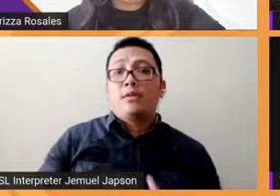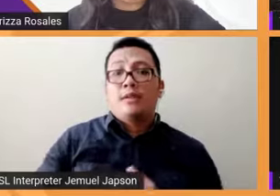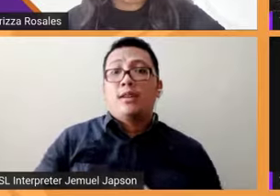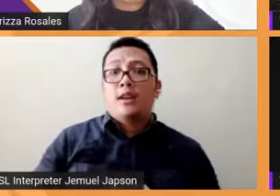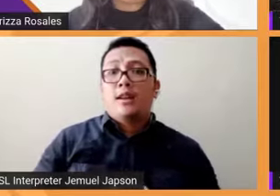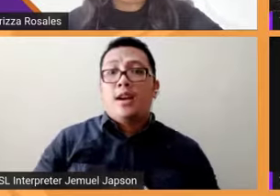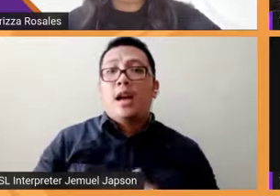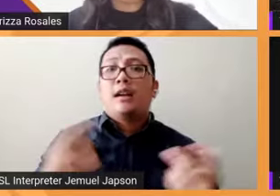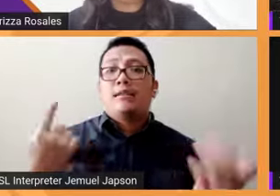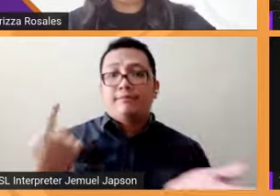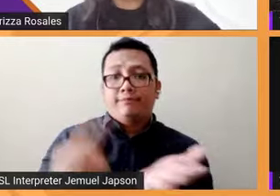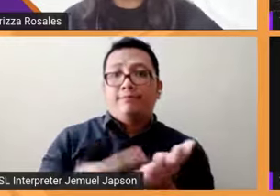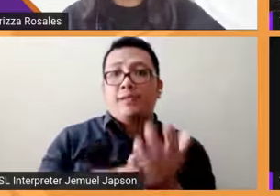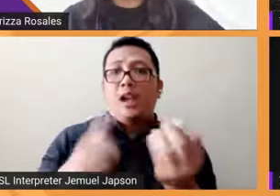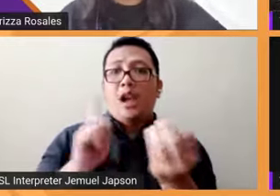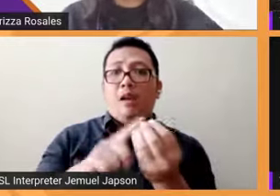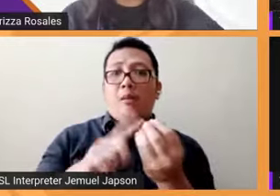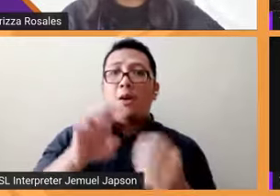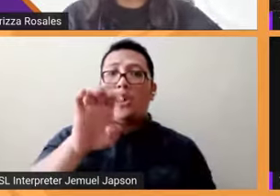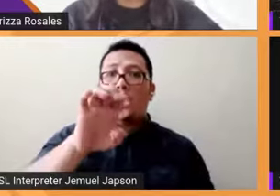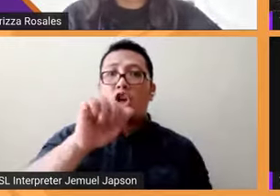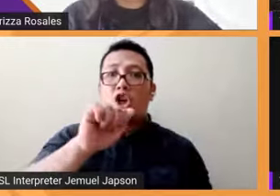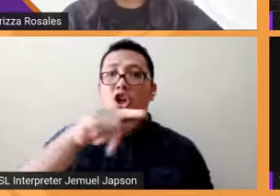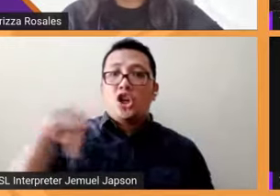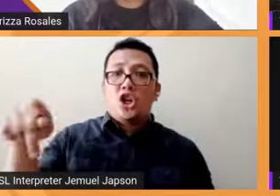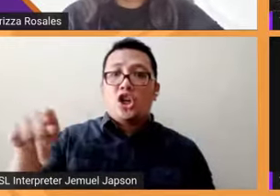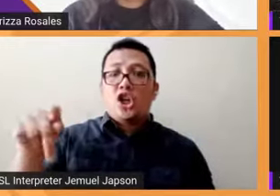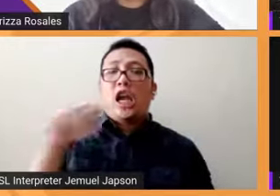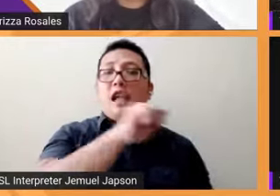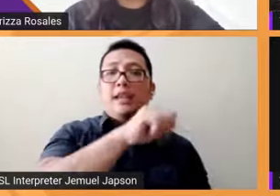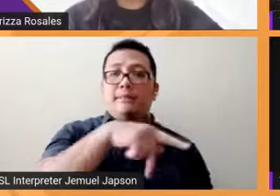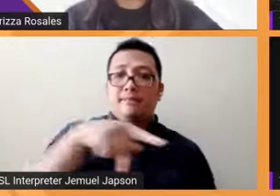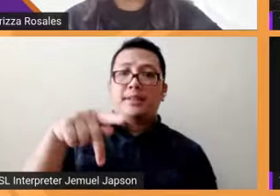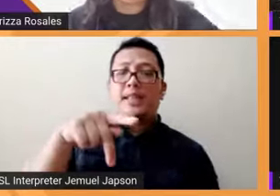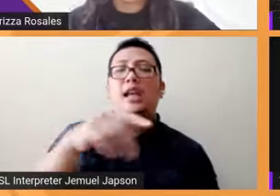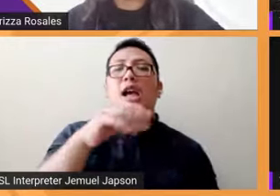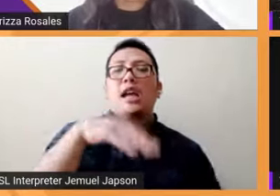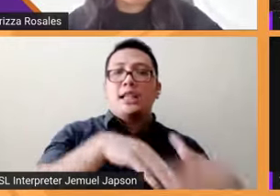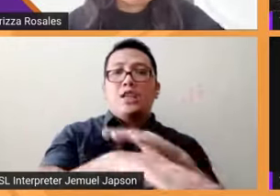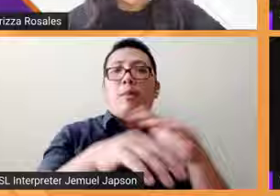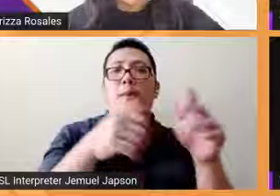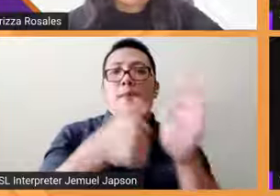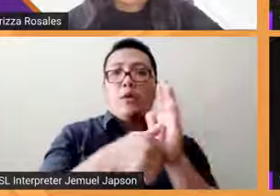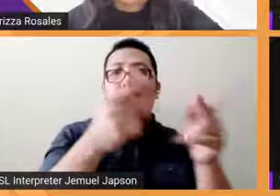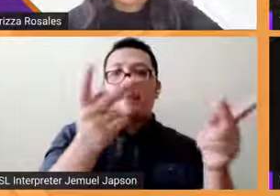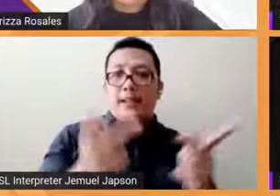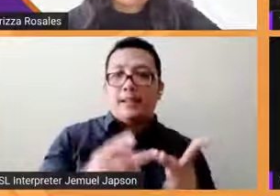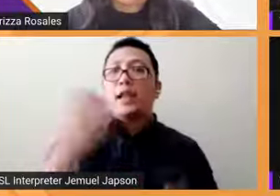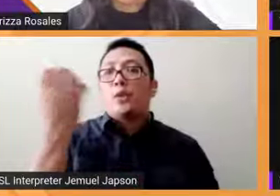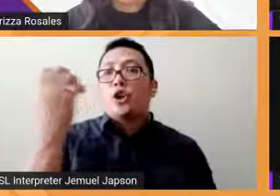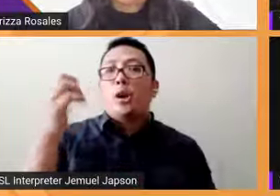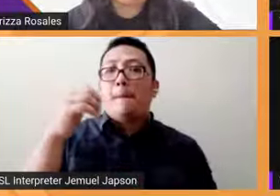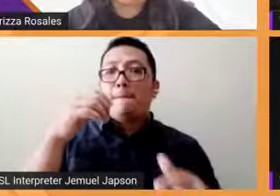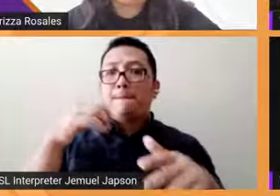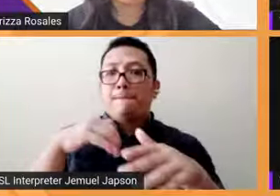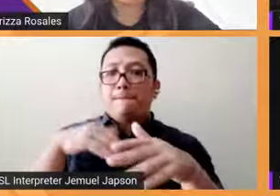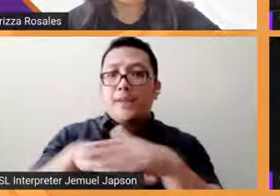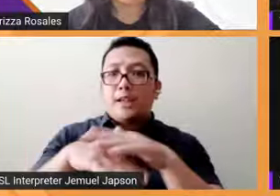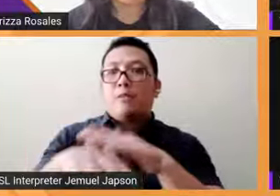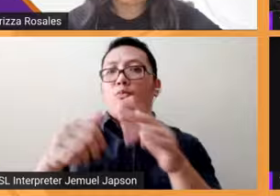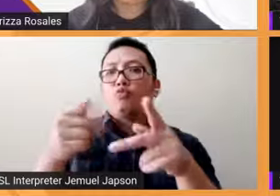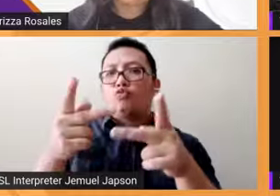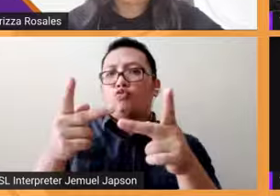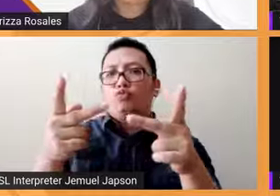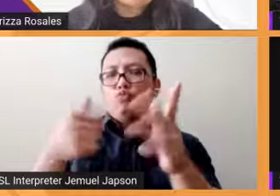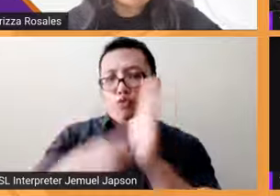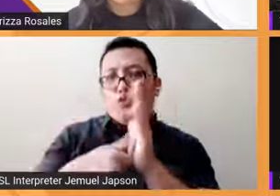rin po ng accessible polling place at ng AAP natin Dokmau sa tingin nyo po ba maganda na